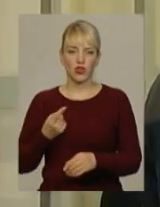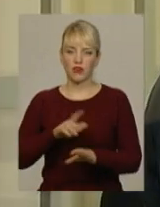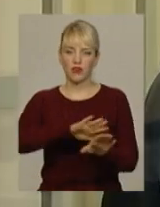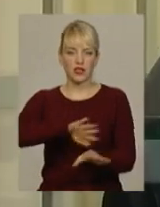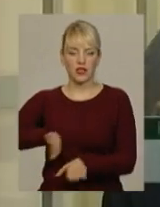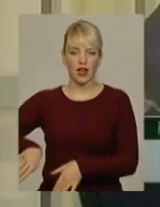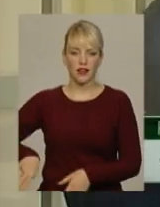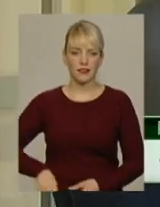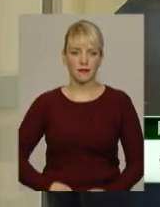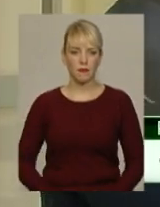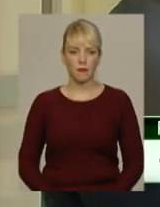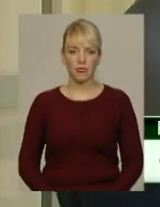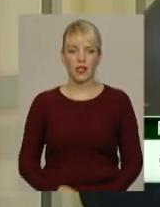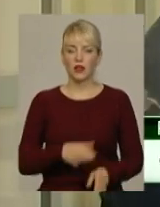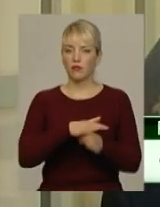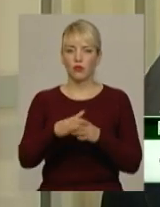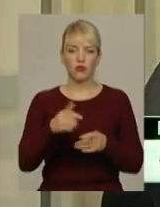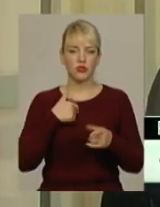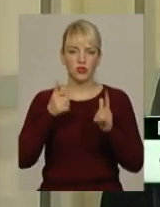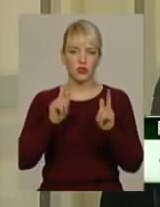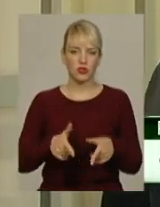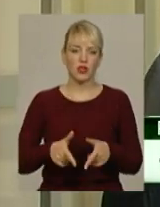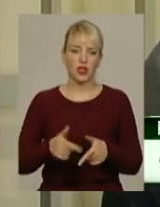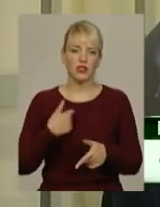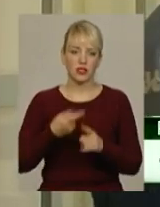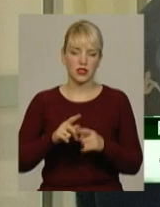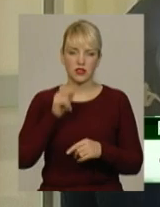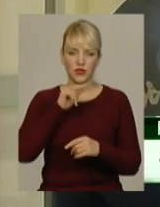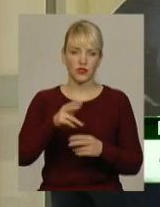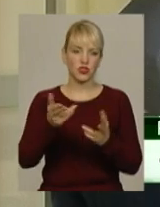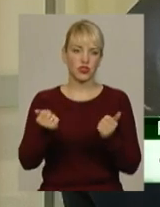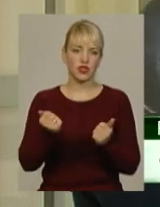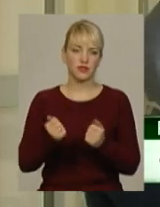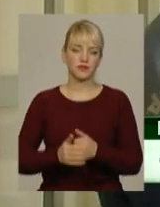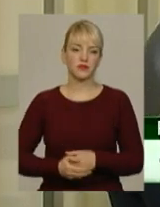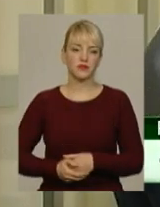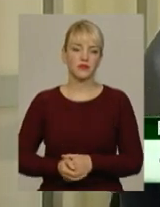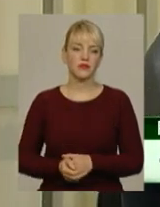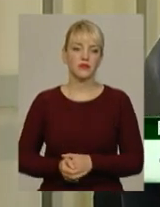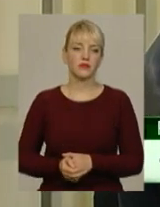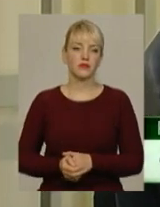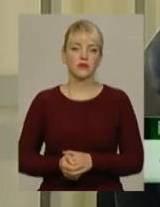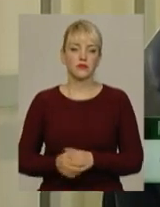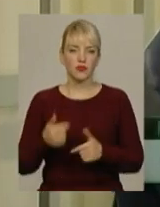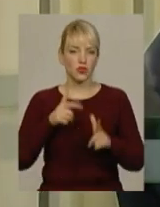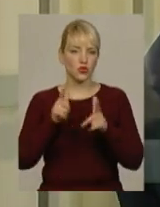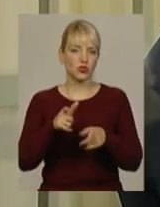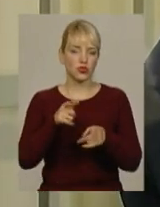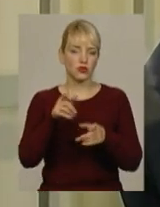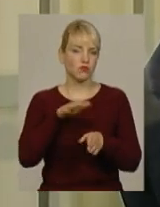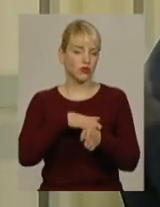повністю забережите, це забережить, тому що це фальсифікація і я з цими згиблим взагалі.